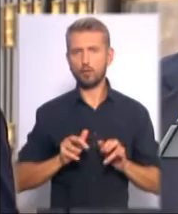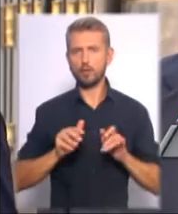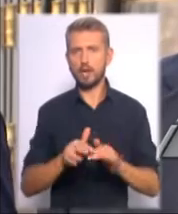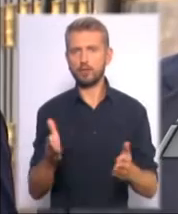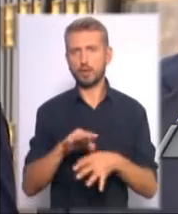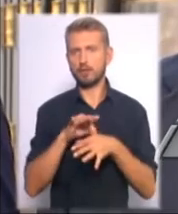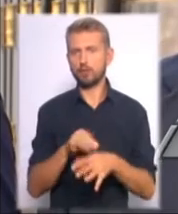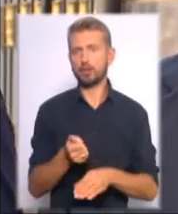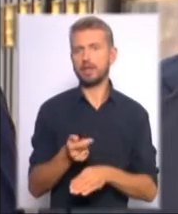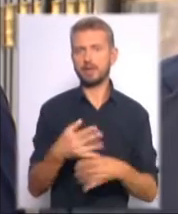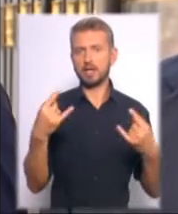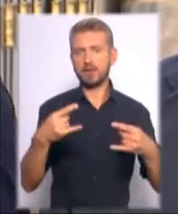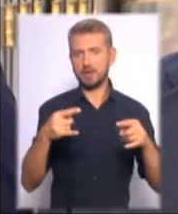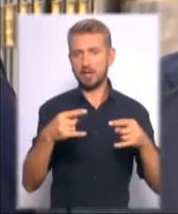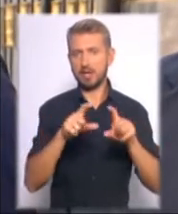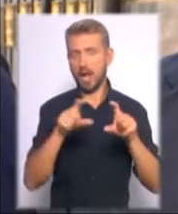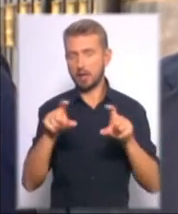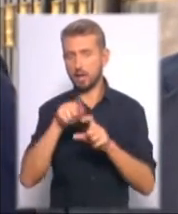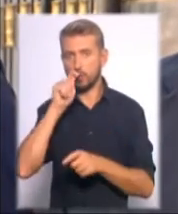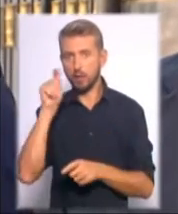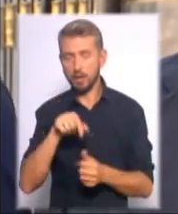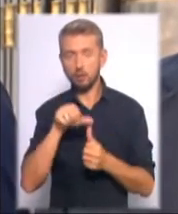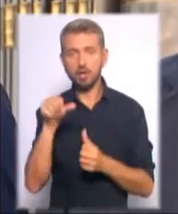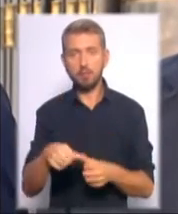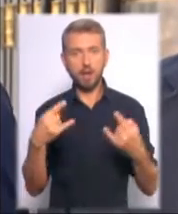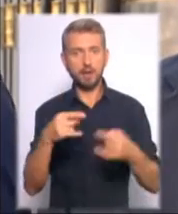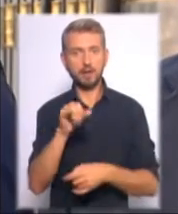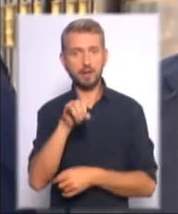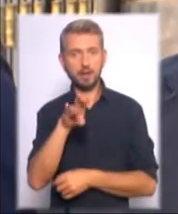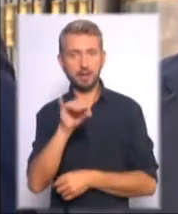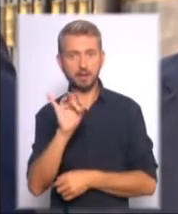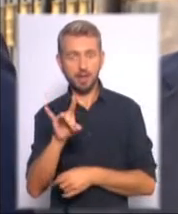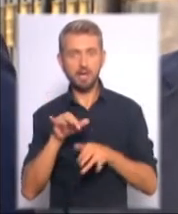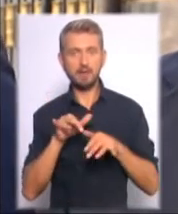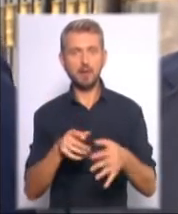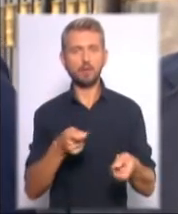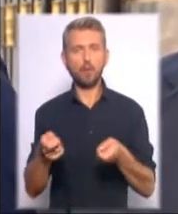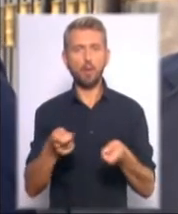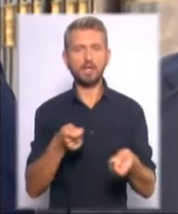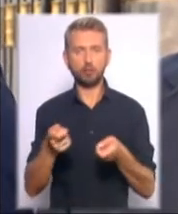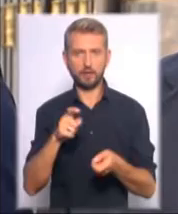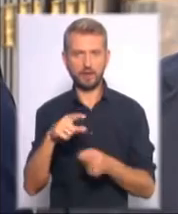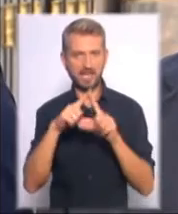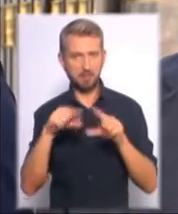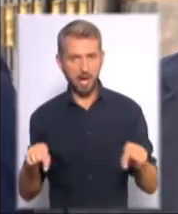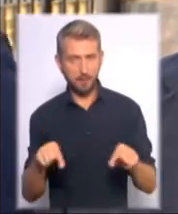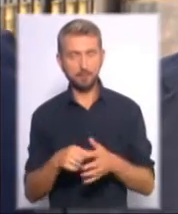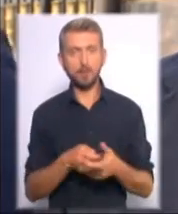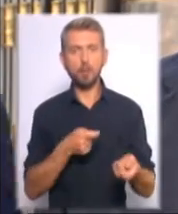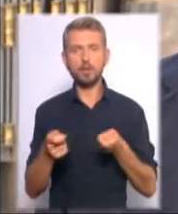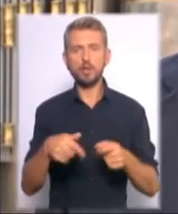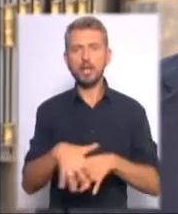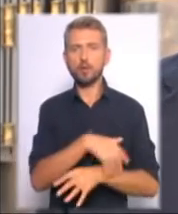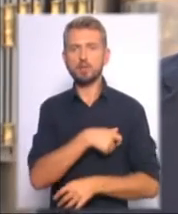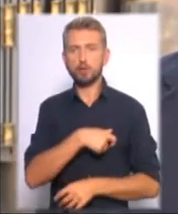яку ведуть низка телевізійних каналів в Україні, зокрема канал Інтер, Діяльність координується з Кремля, вона координується в тому числі народними